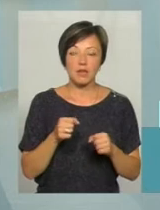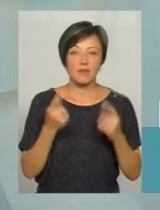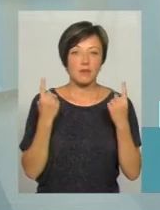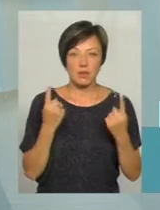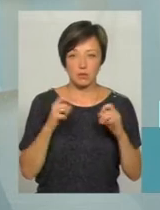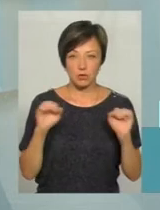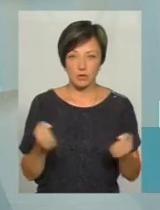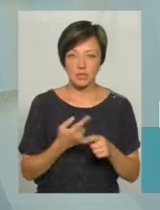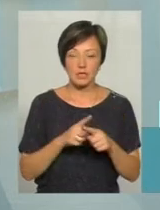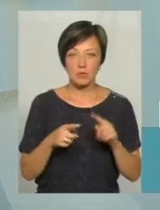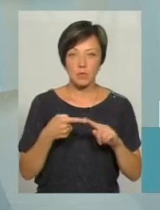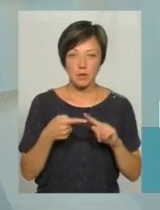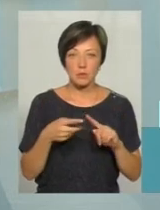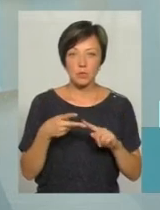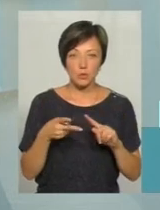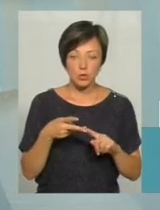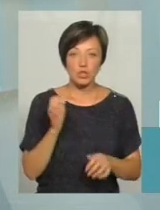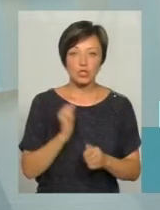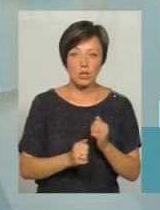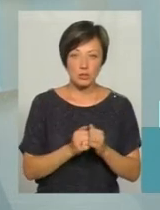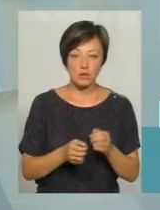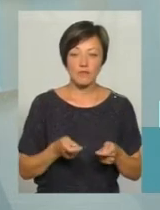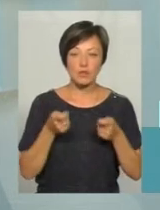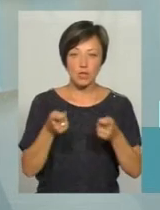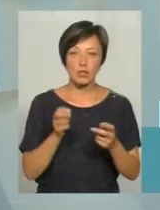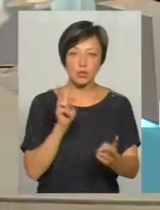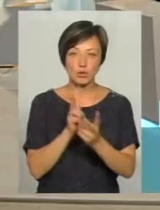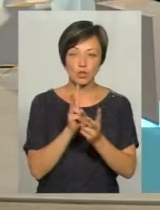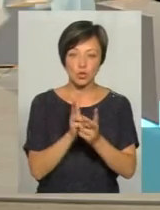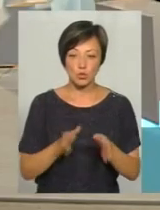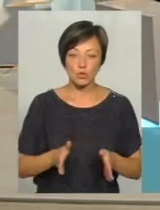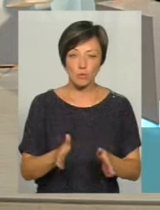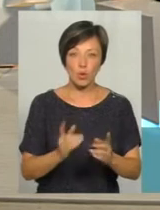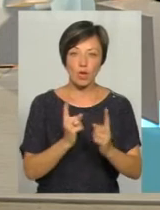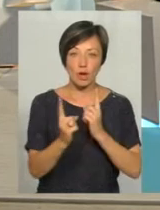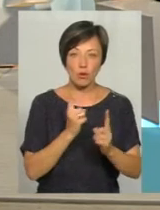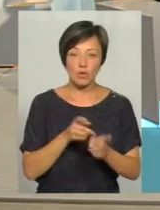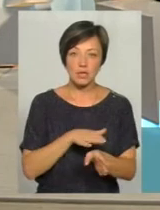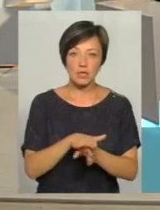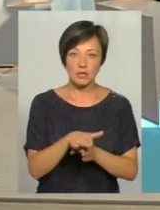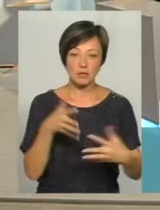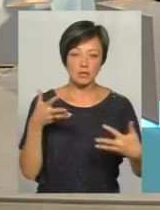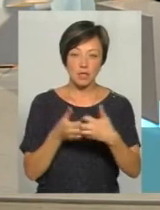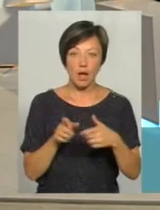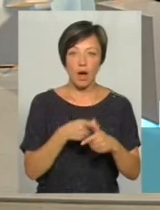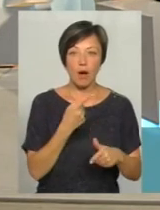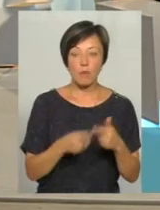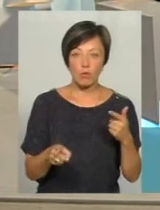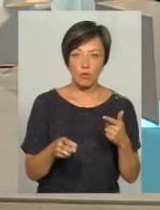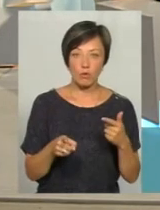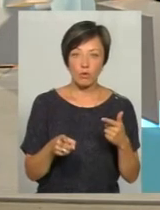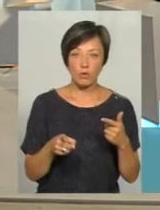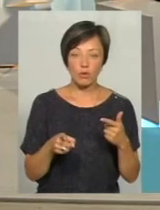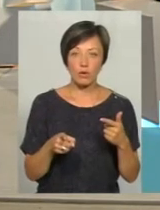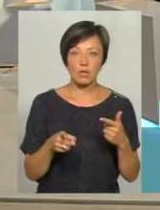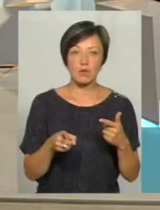великою швидкістю. Це по-перше. По-друге, вони досить часто виїжджають на зустрічну смугу для руху та здійснюють лобове зіткнення. Вони або засипають за